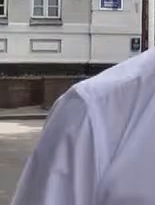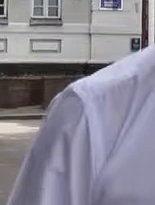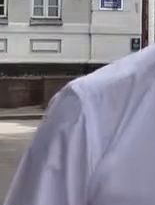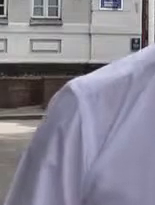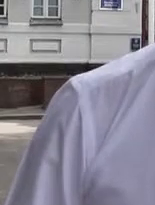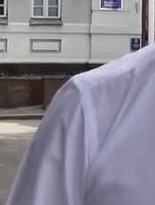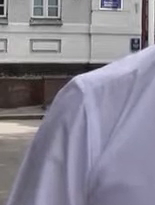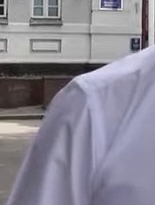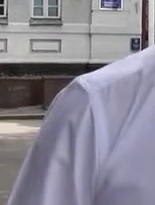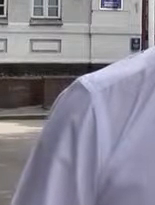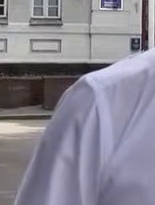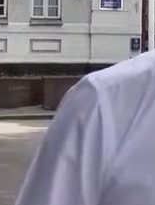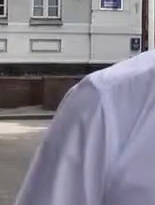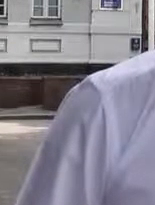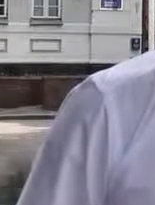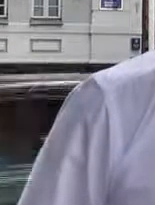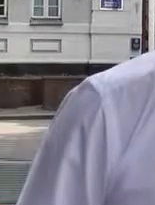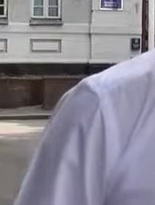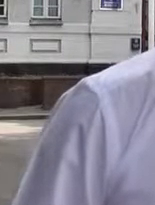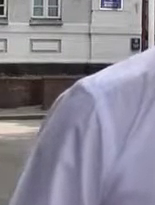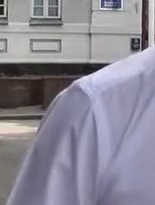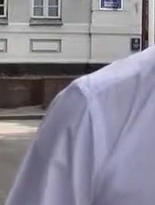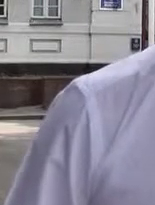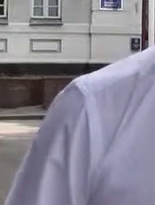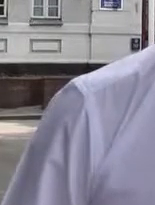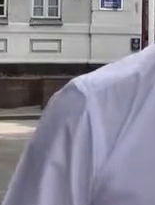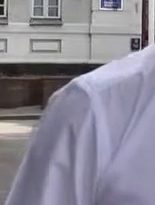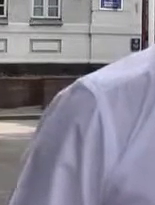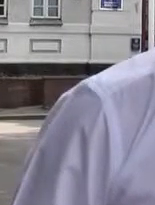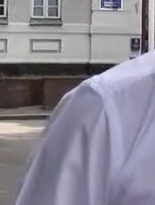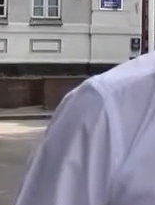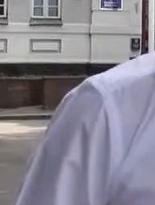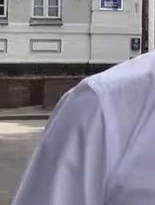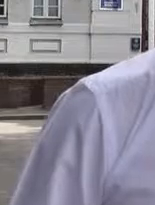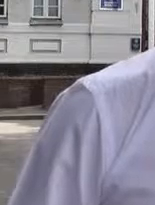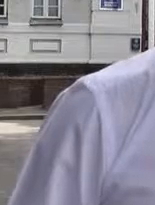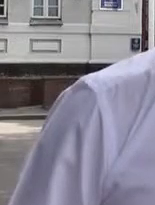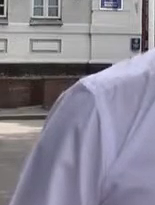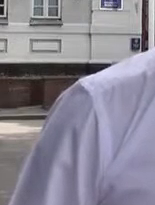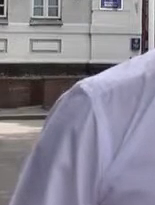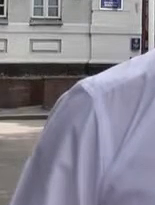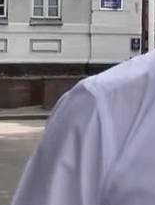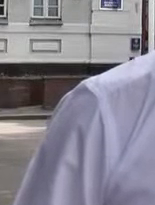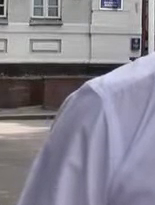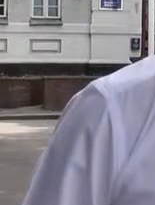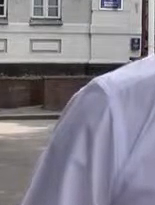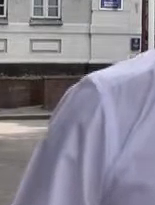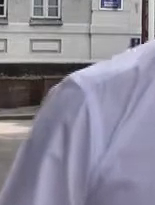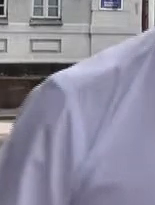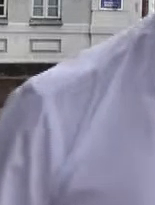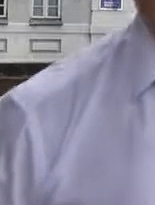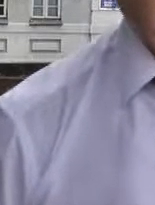природному газі, то, будемо казати, на виробництво одиниці, на виробництво ноги калорії,